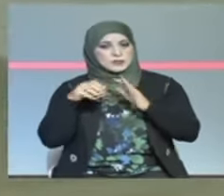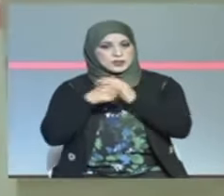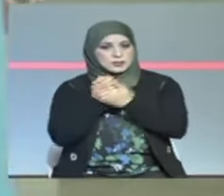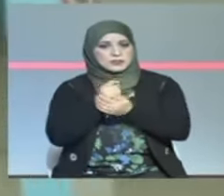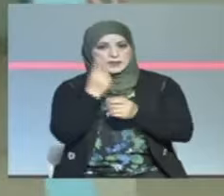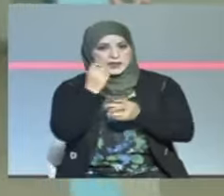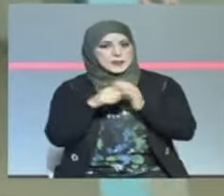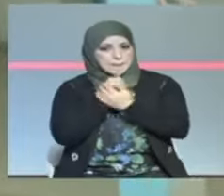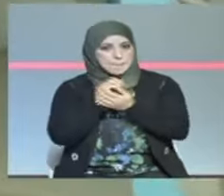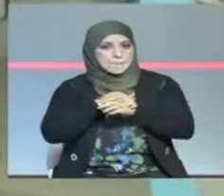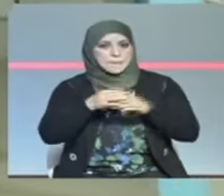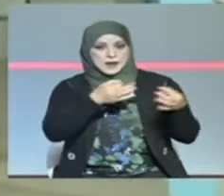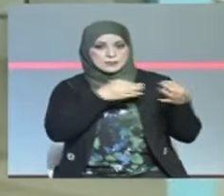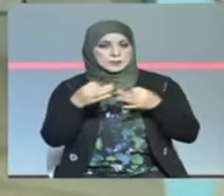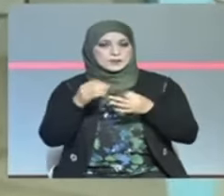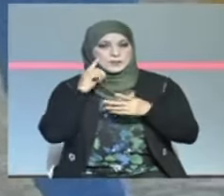بالماء